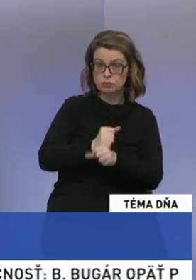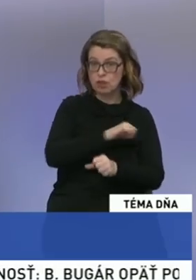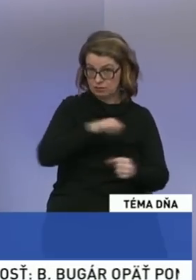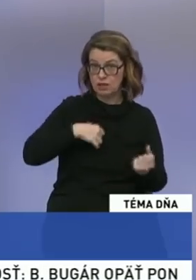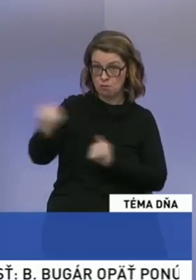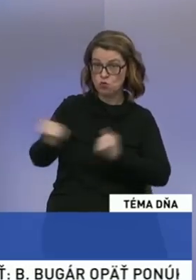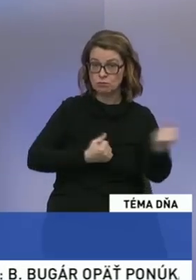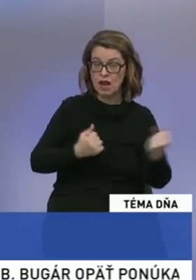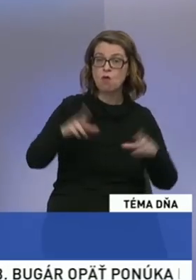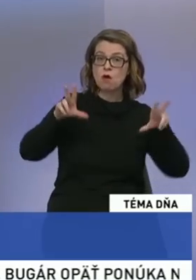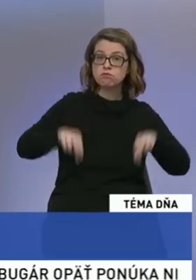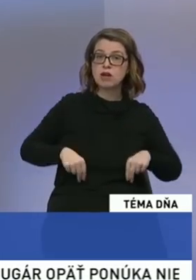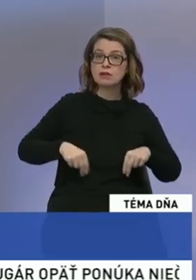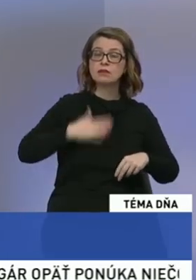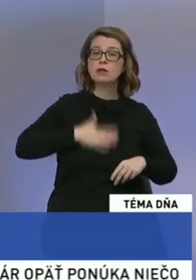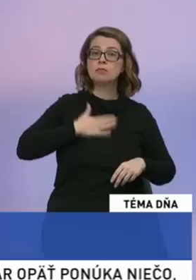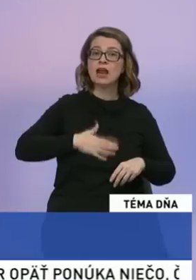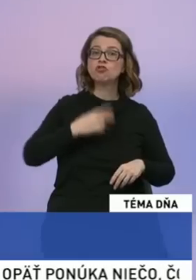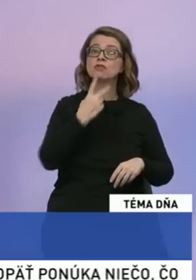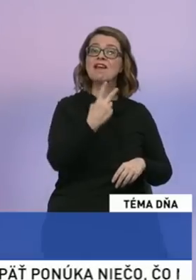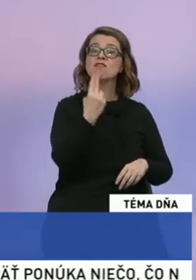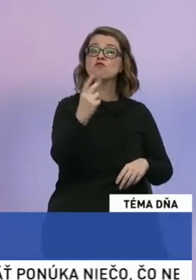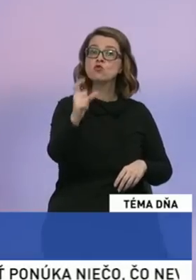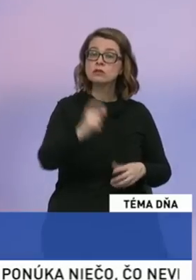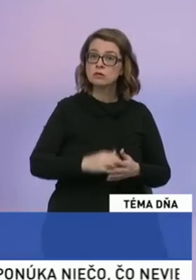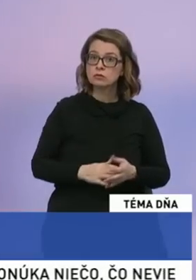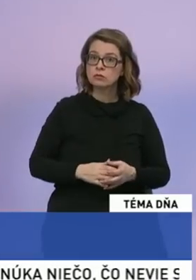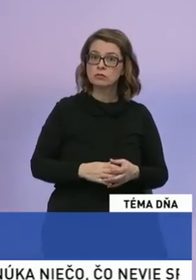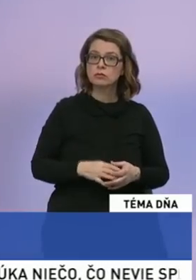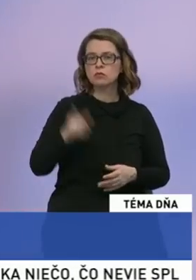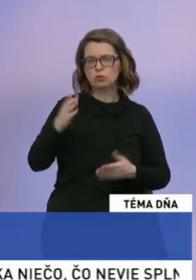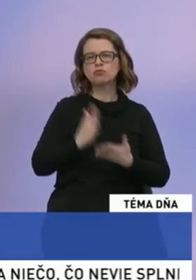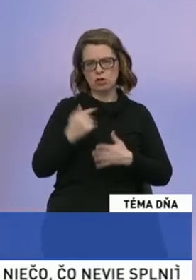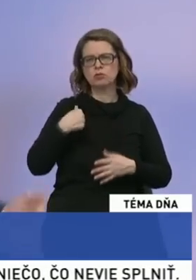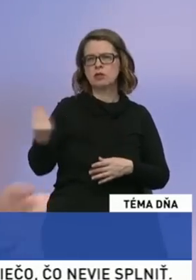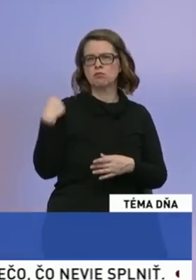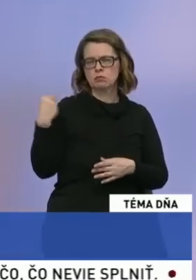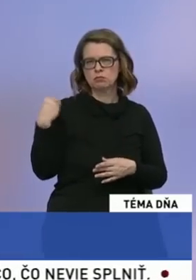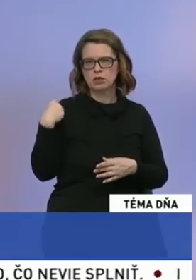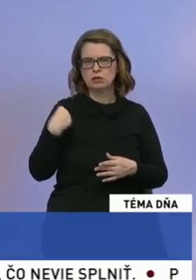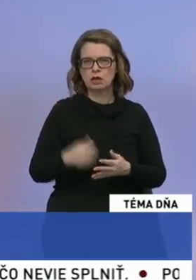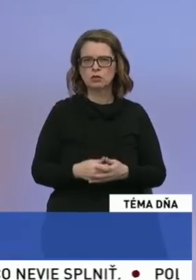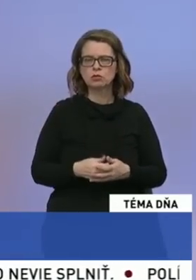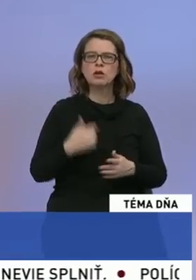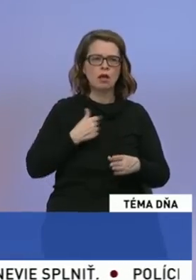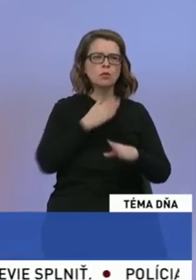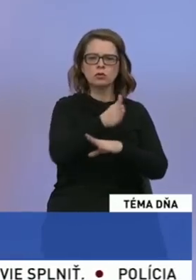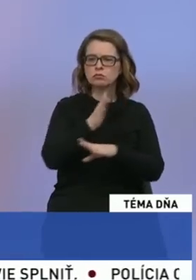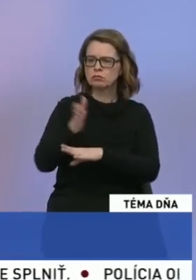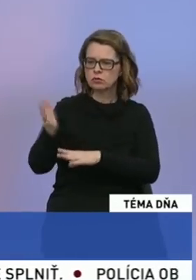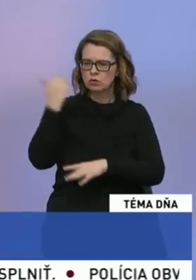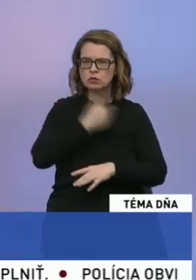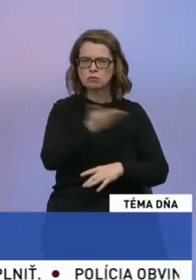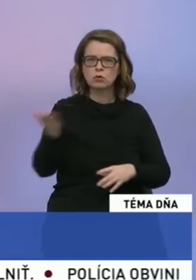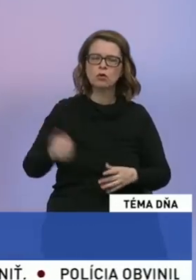funkciu predsedu Prešovského vyššie územného celku? Tak je to často kladená otázka aj tým, že chodíme pomedzi ľudí na jednotlivých